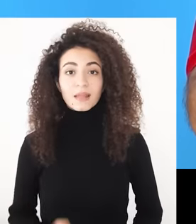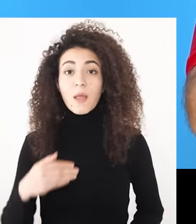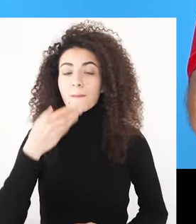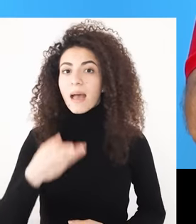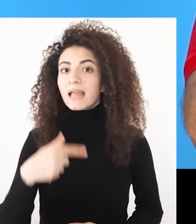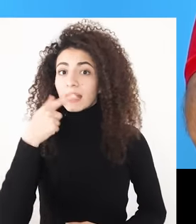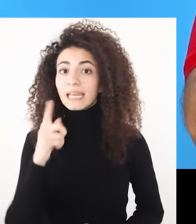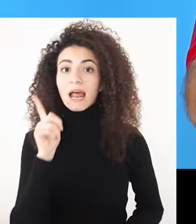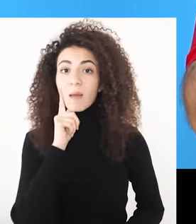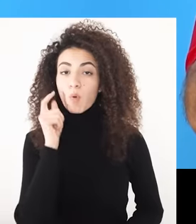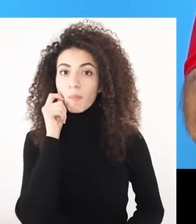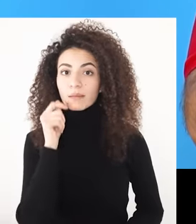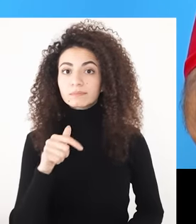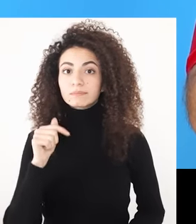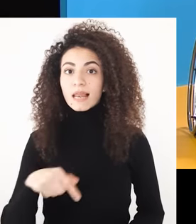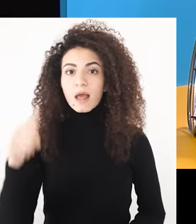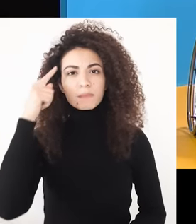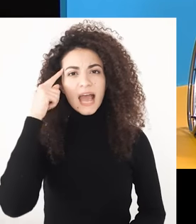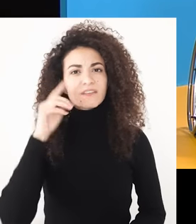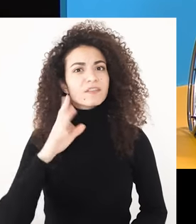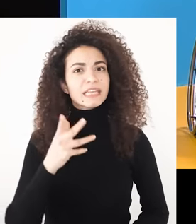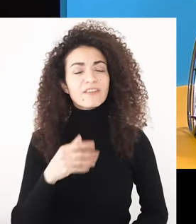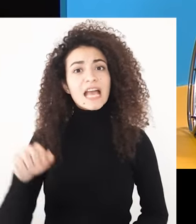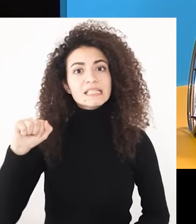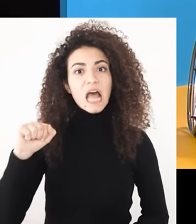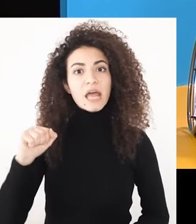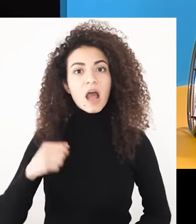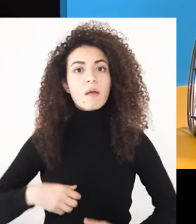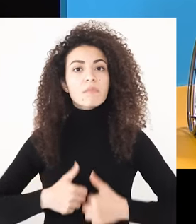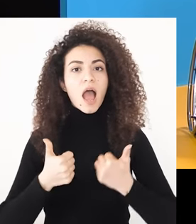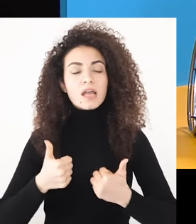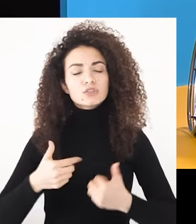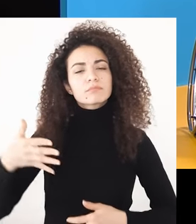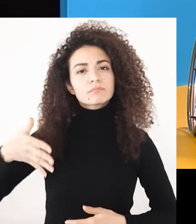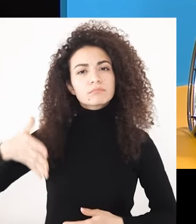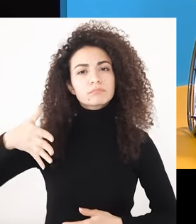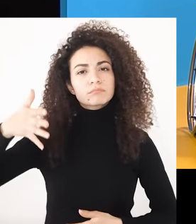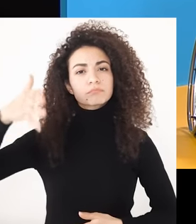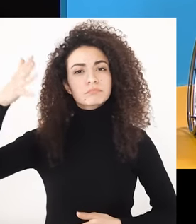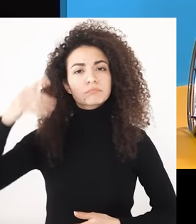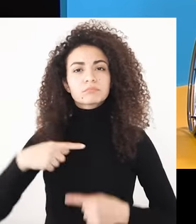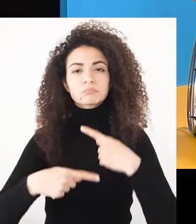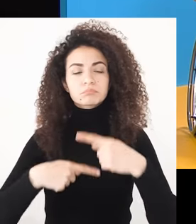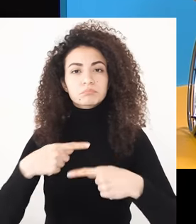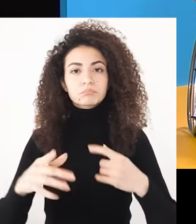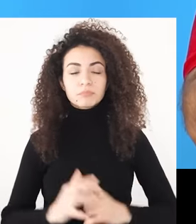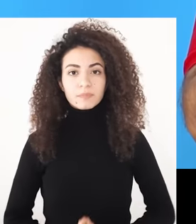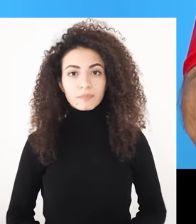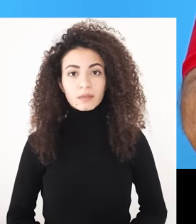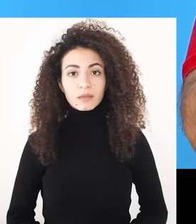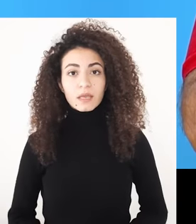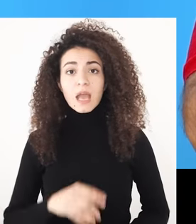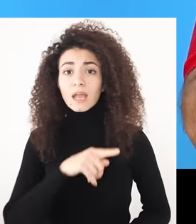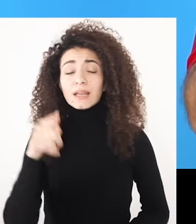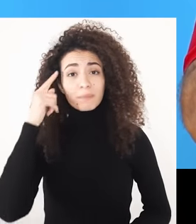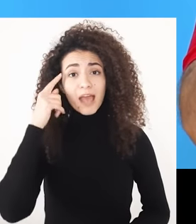بعد ما تحدثنا على الأهل حان الوقت نعرف كيف عاشت سارة مراحل موة بيظل الأزمات الداخلية اللي مروا فيها الأهل كلنا